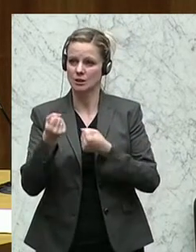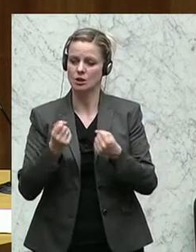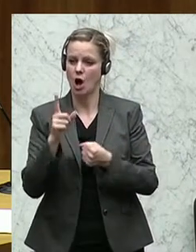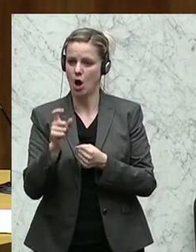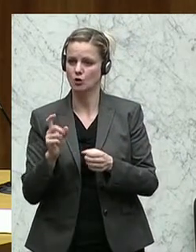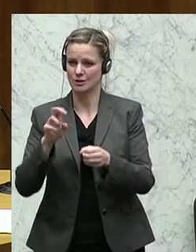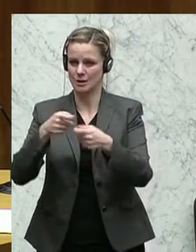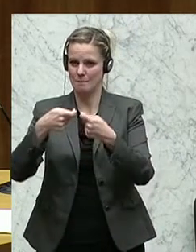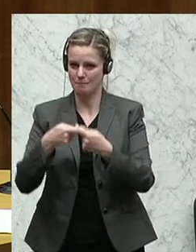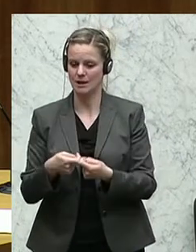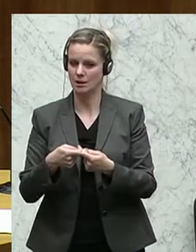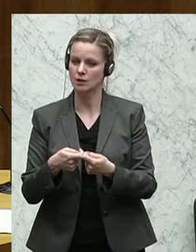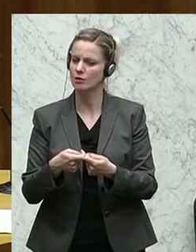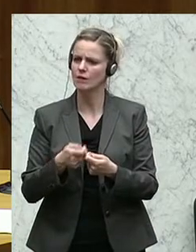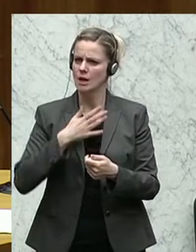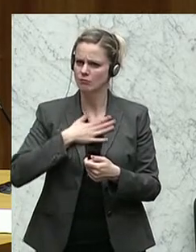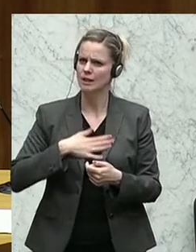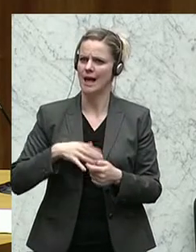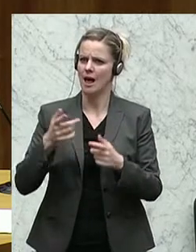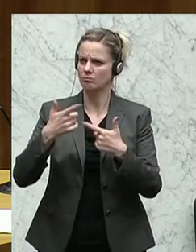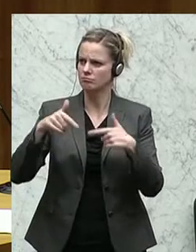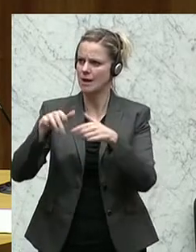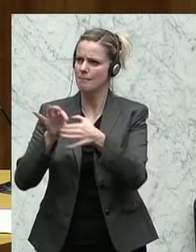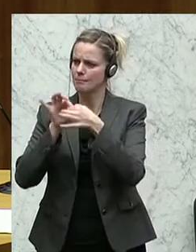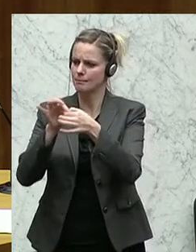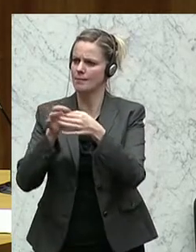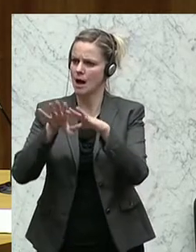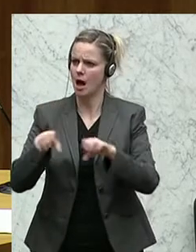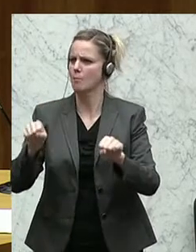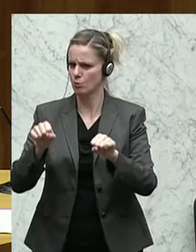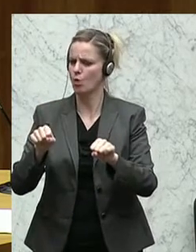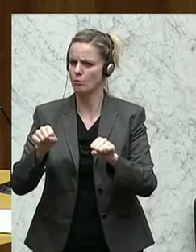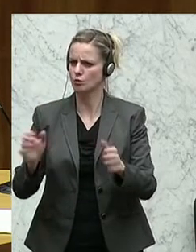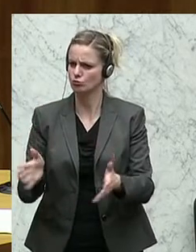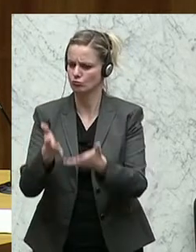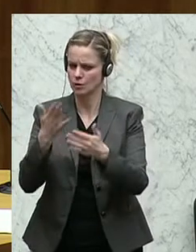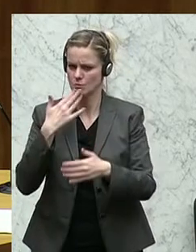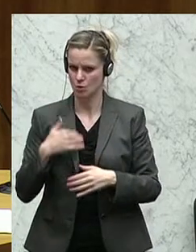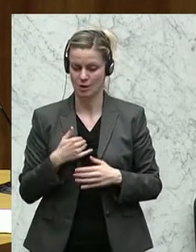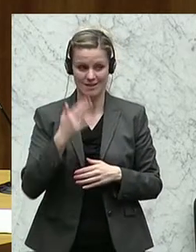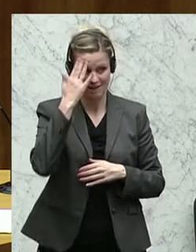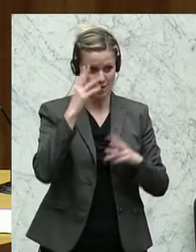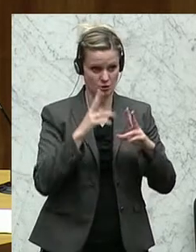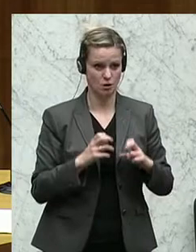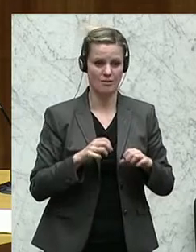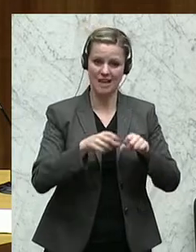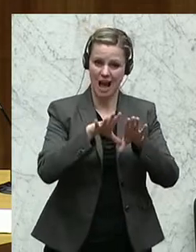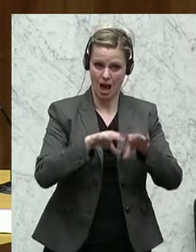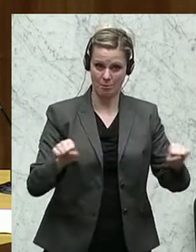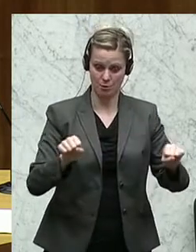stets an fruchtbaren bilateralen Beziehungen gelegen ist. Wissenschaftliche Abkommen sind